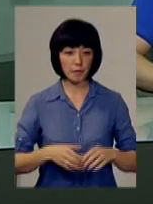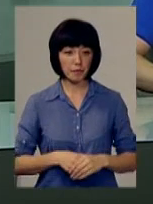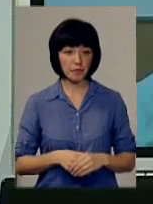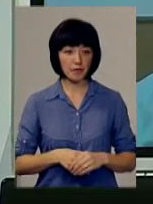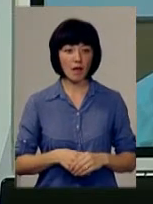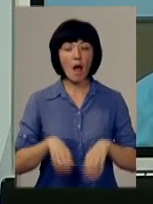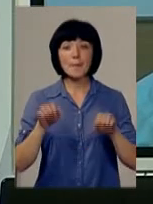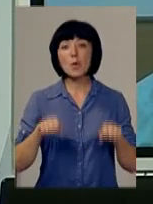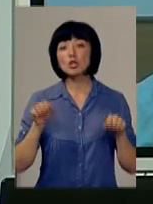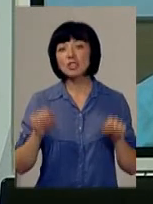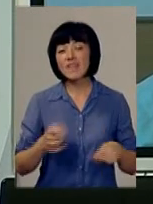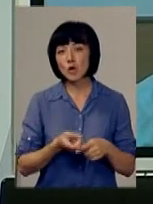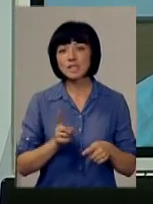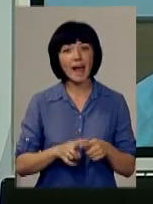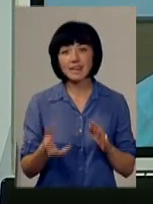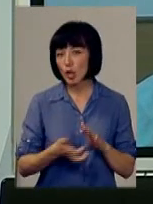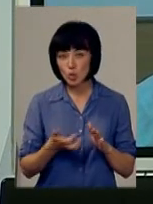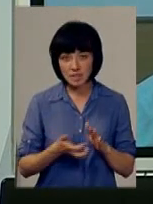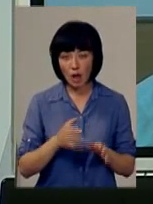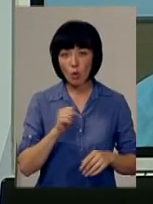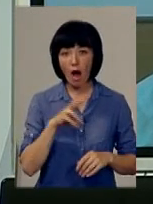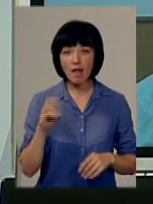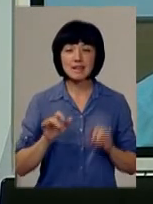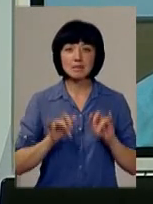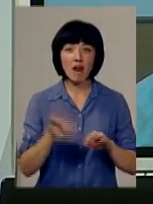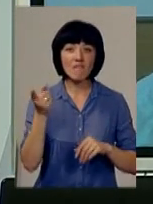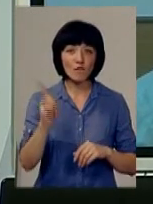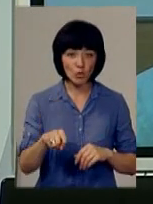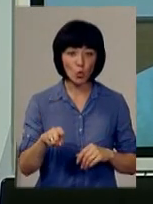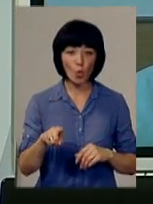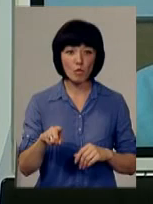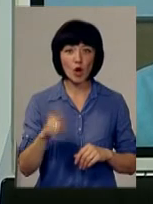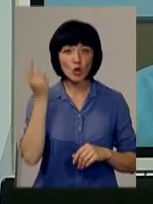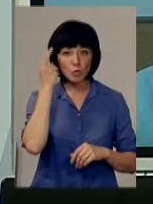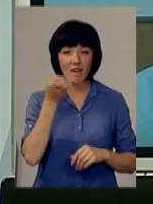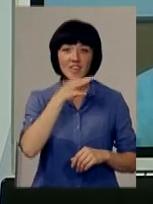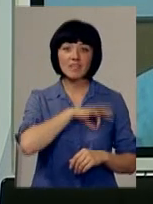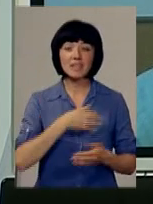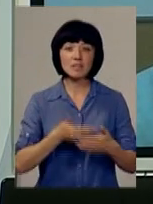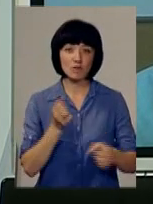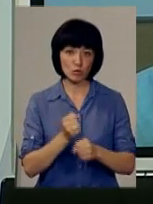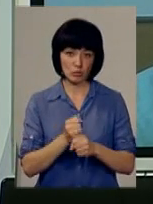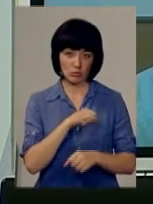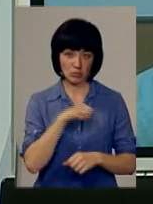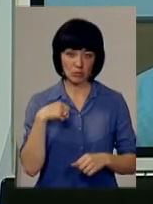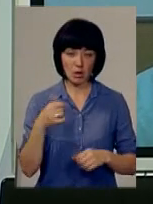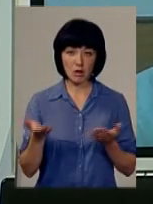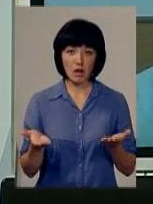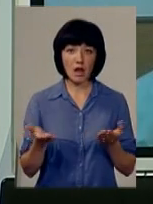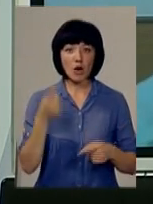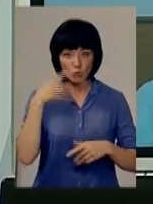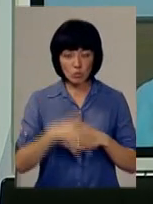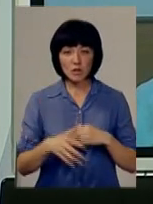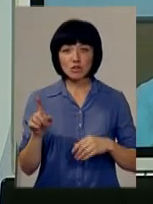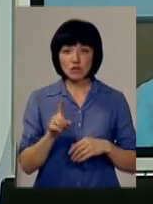Зрозуміло, що, можливо, це і недостатньо, але справа в тому, я думаю, як від ефективності самої роботи. Це ж, ви